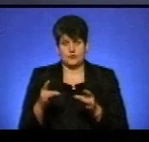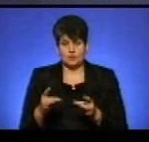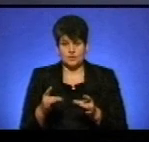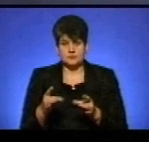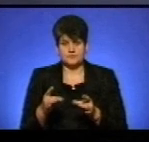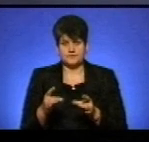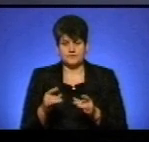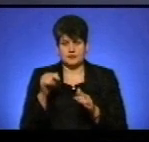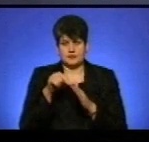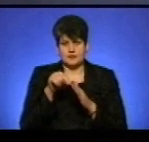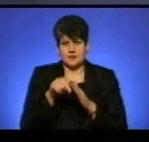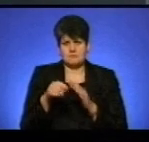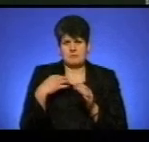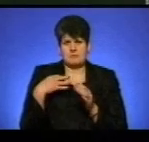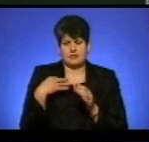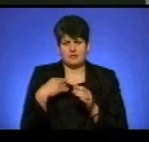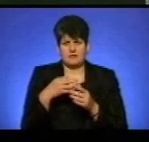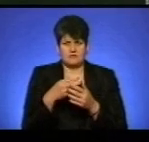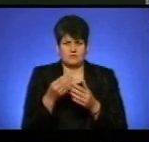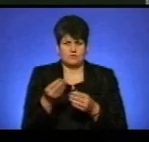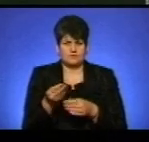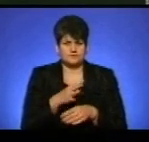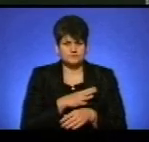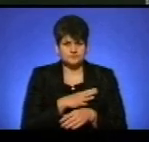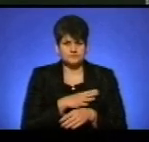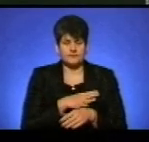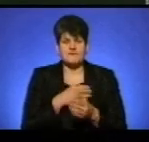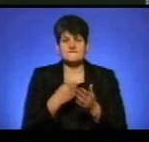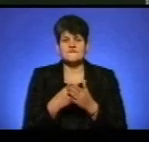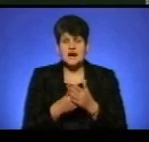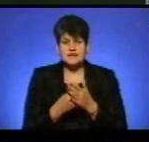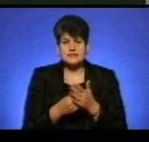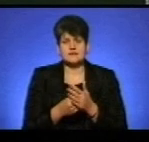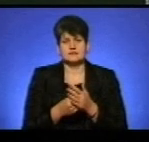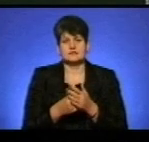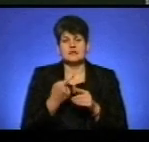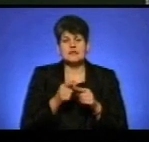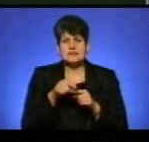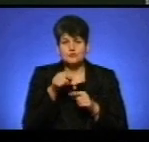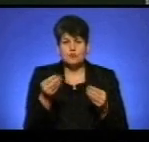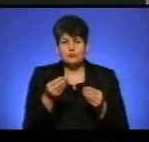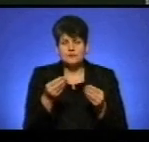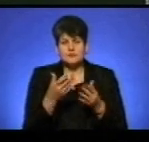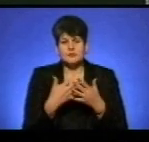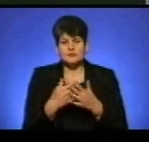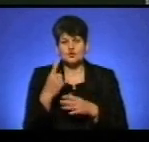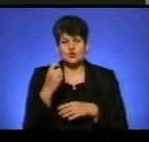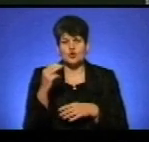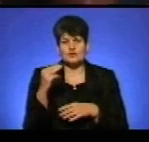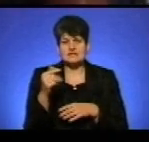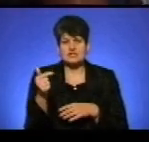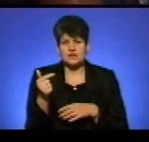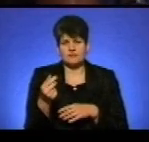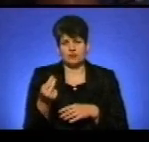з речовиною білого кольору». Зазначу, вартість виявленої психотропної речовини становить понад 100 тисяч